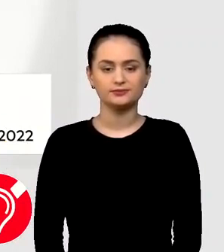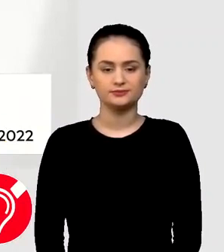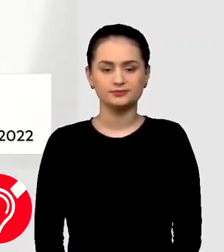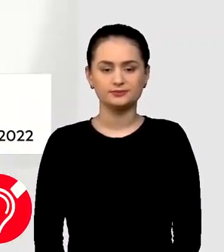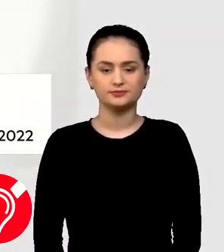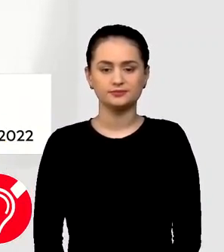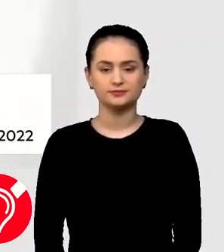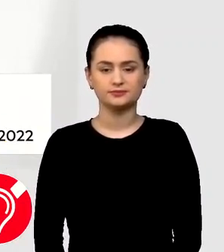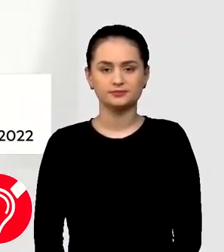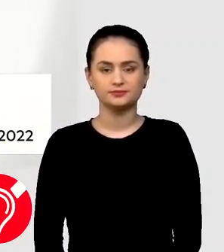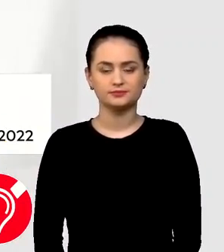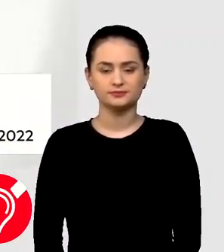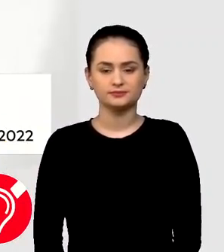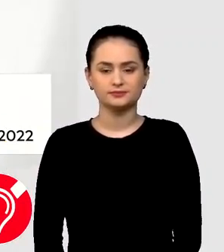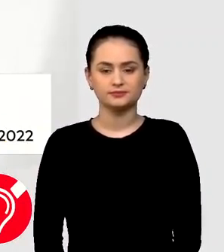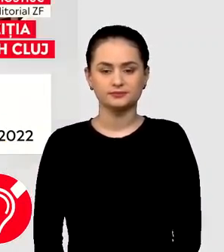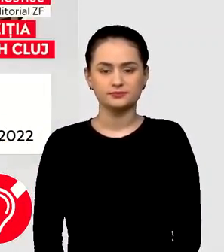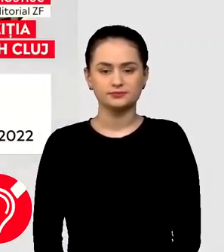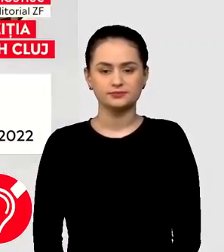Financiar.